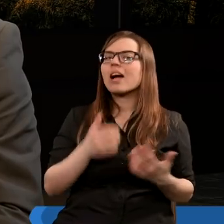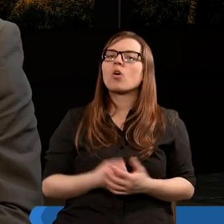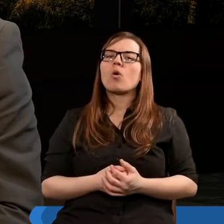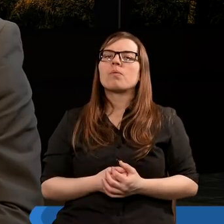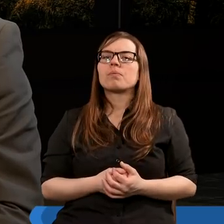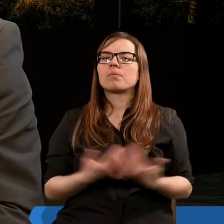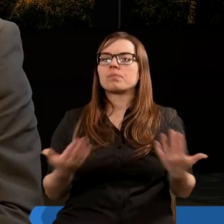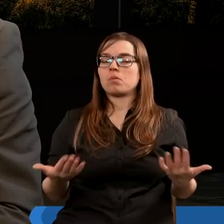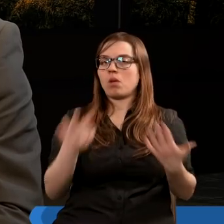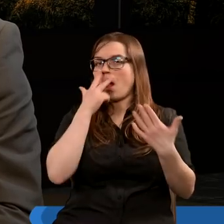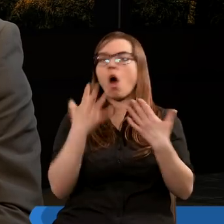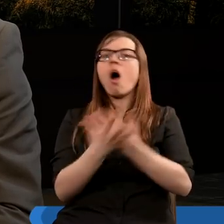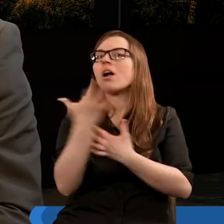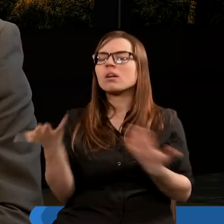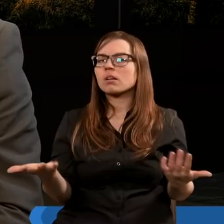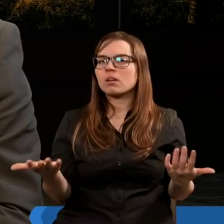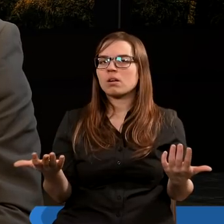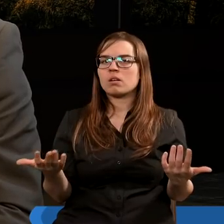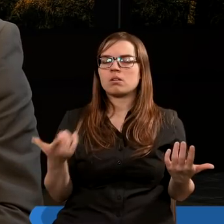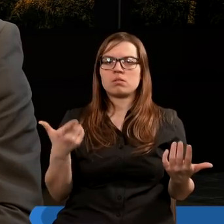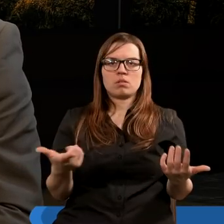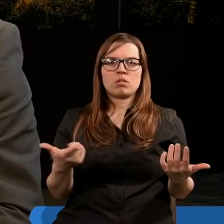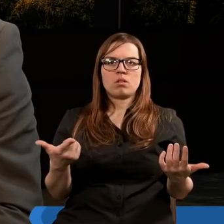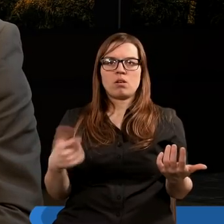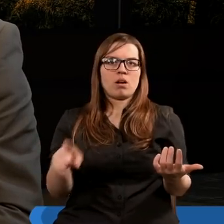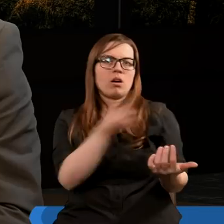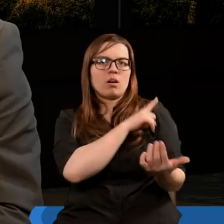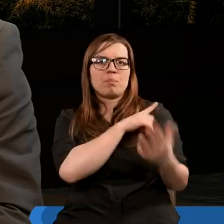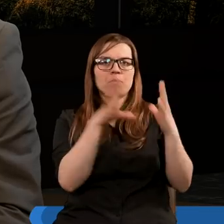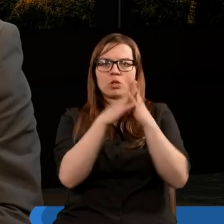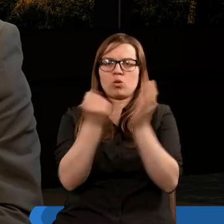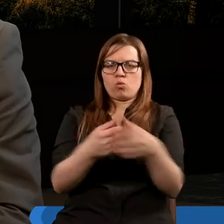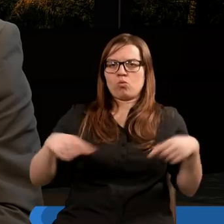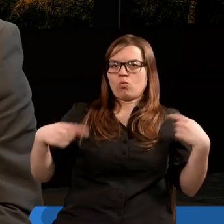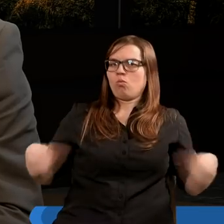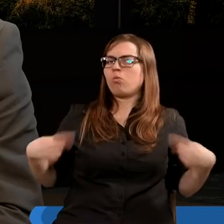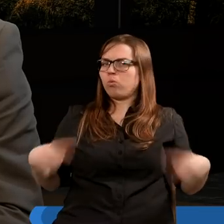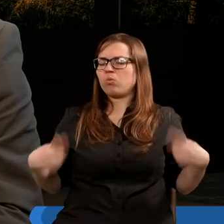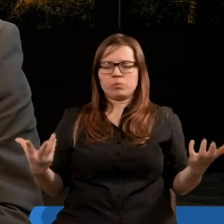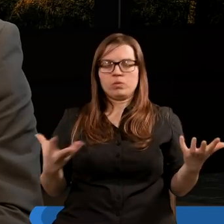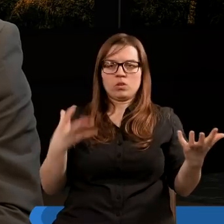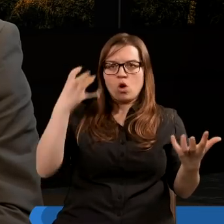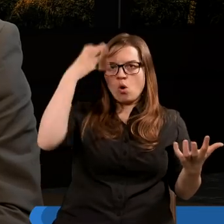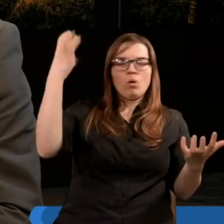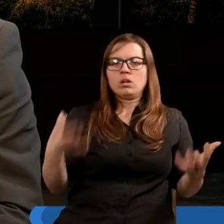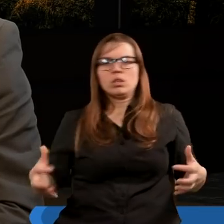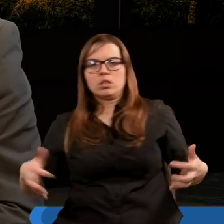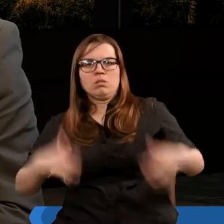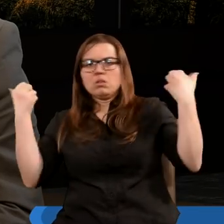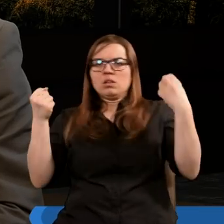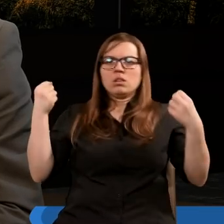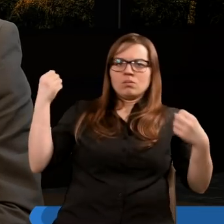i okazało się, że oni nie zachowują przykazań. Król zerwał się z łóżka,